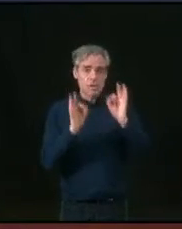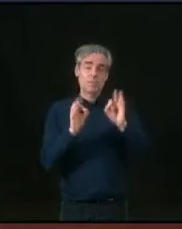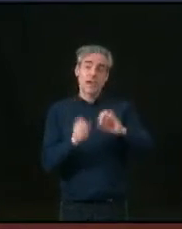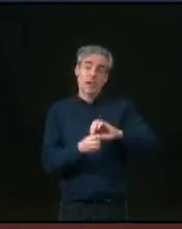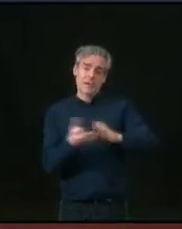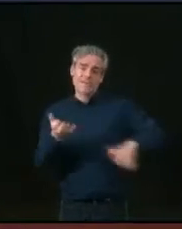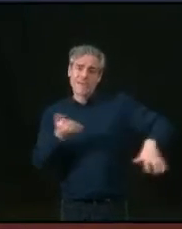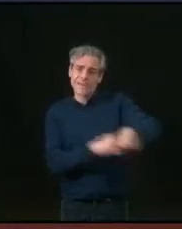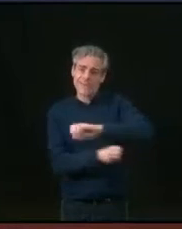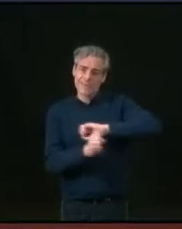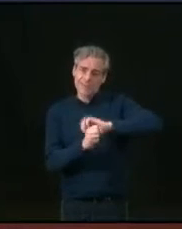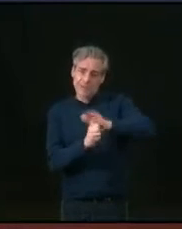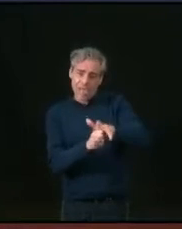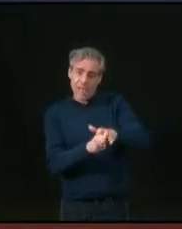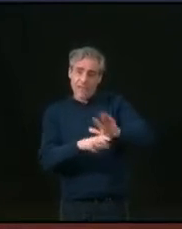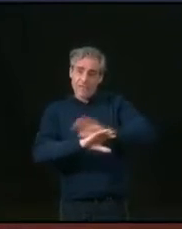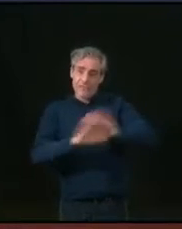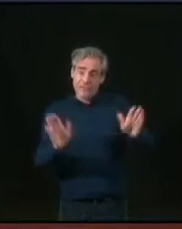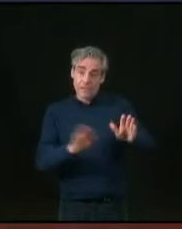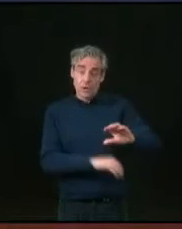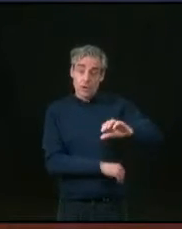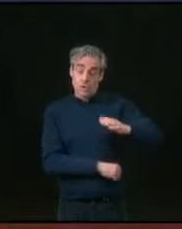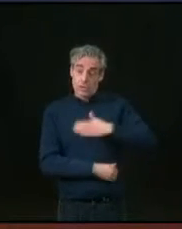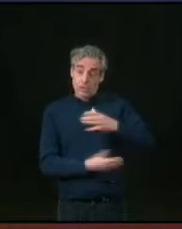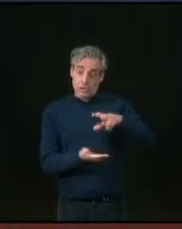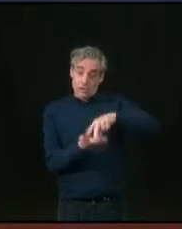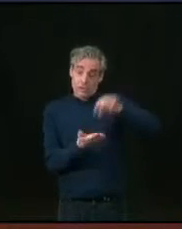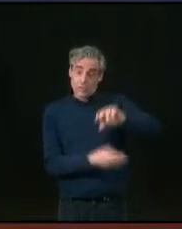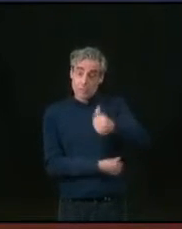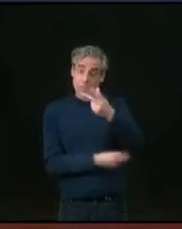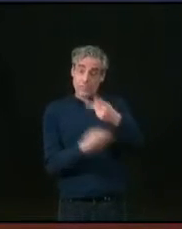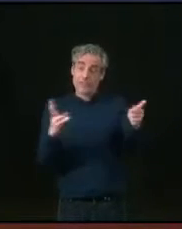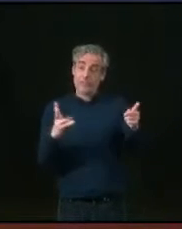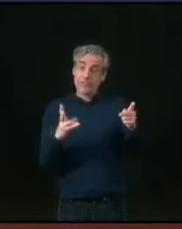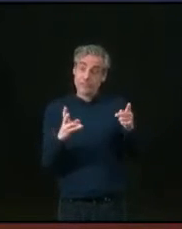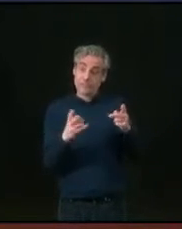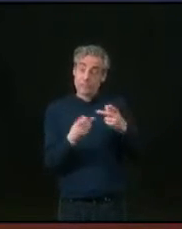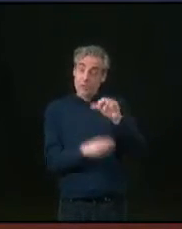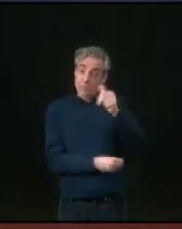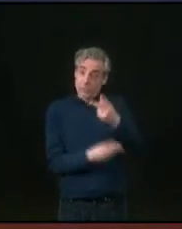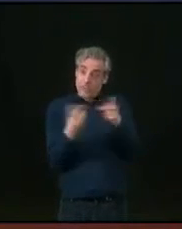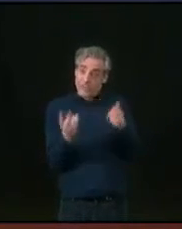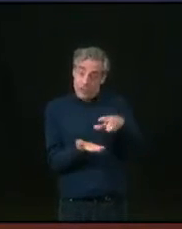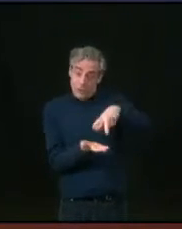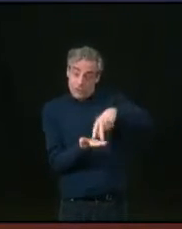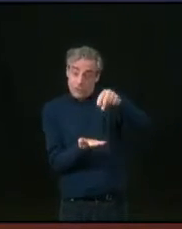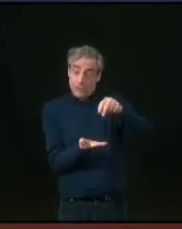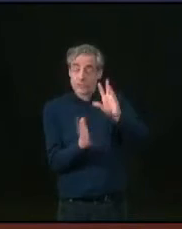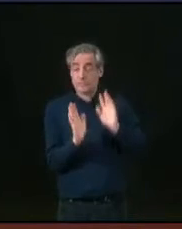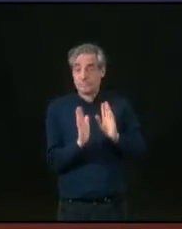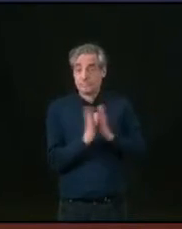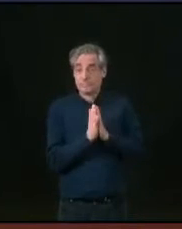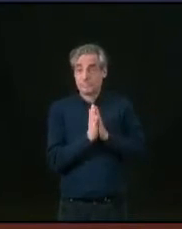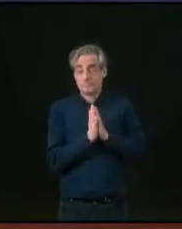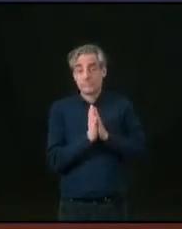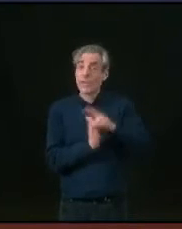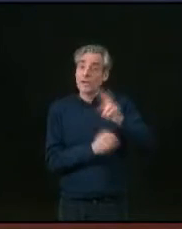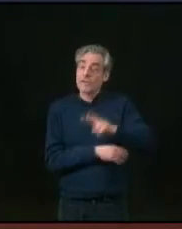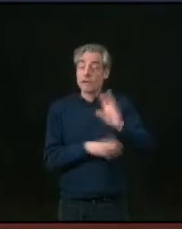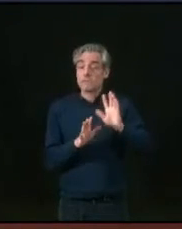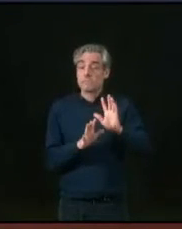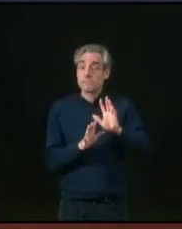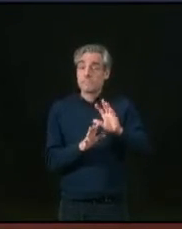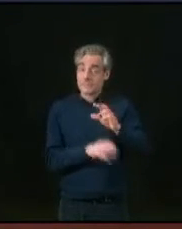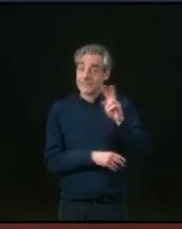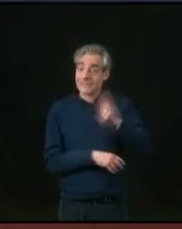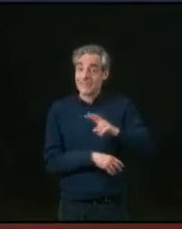On a été la première ville d'Île-de-France. J'ai voulu être modeste dans notre communication, sinon on m'aurait traité de mégalo, mais en fait, la